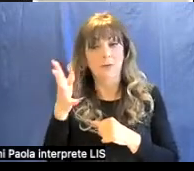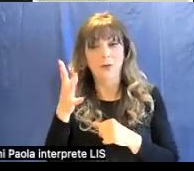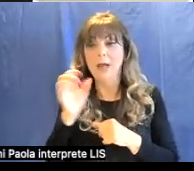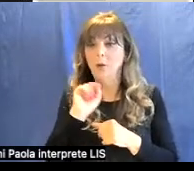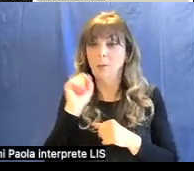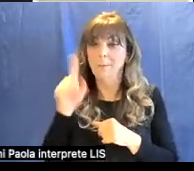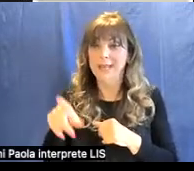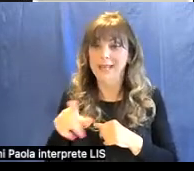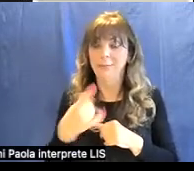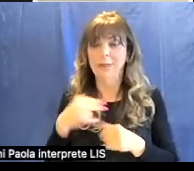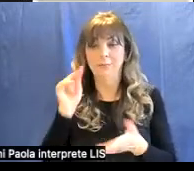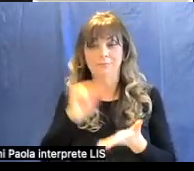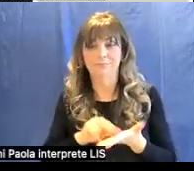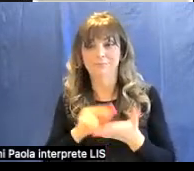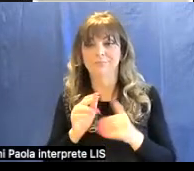mail